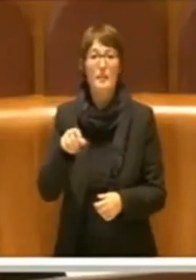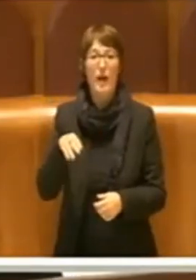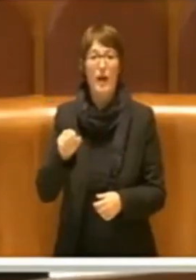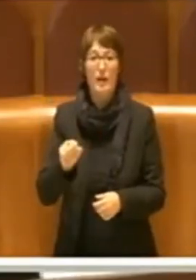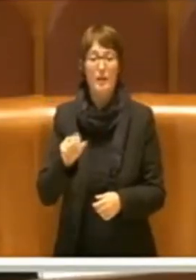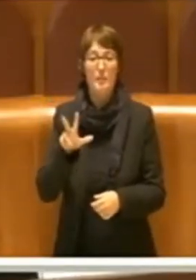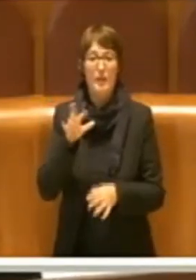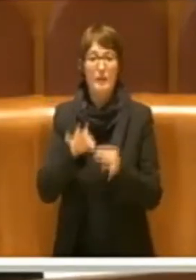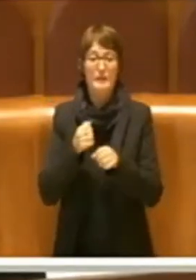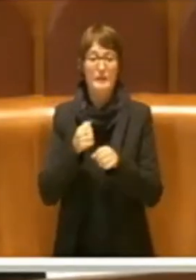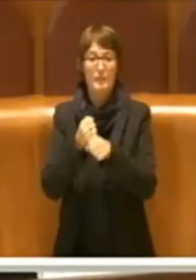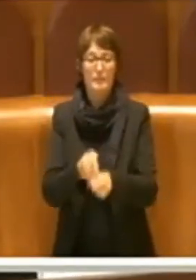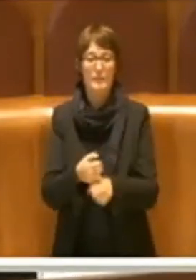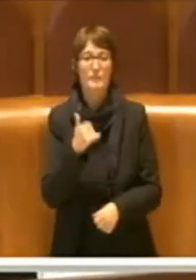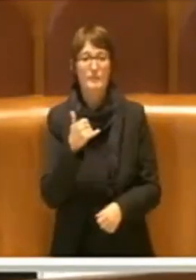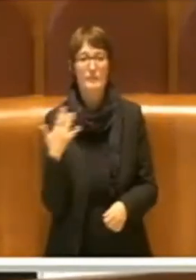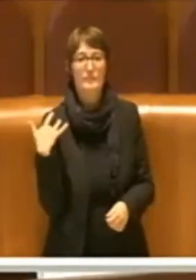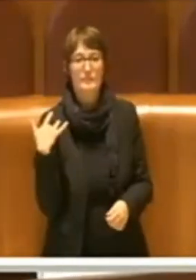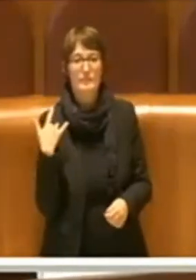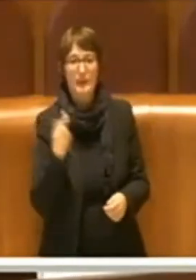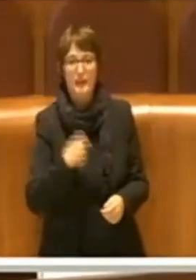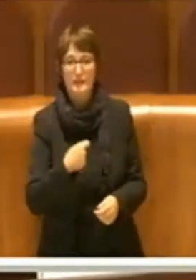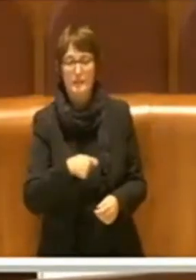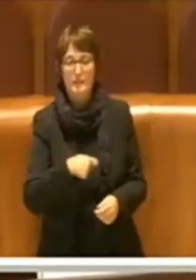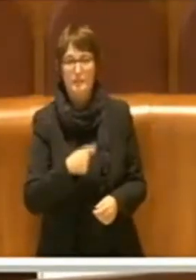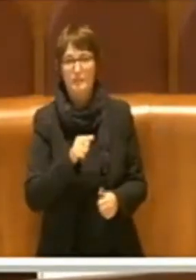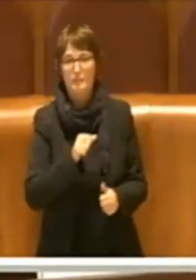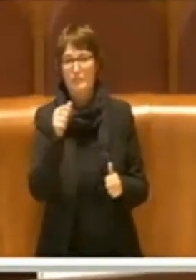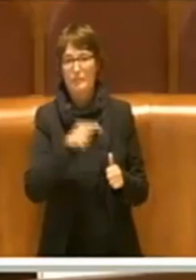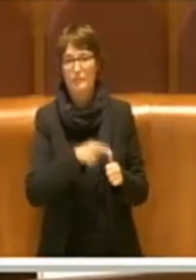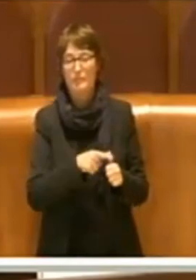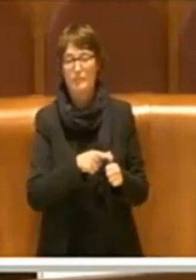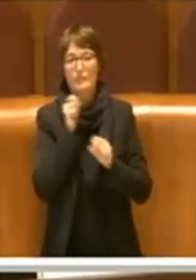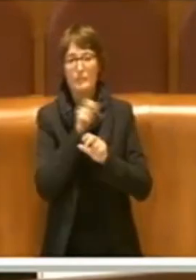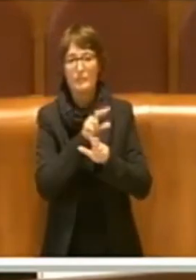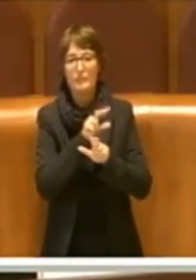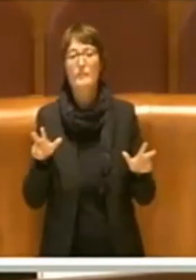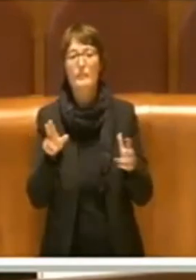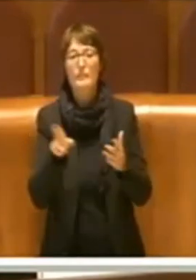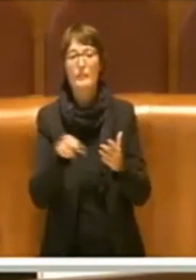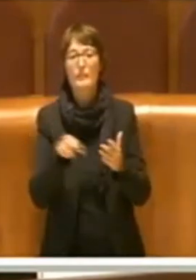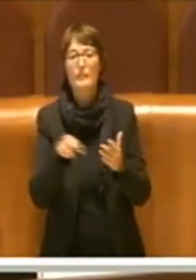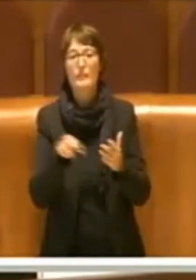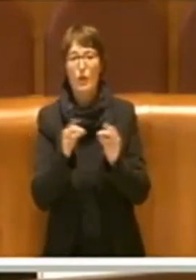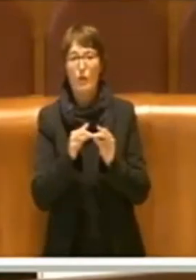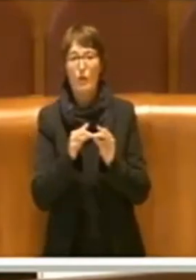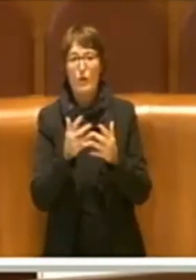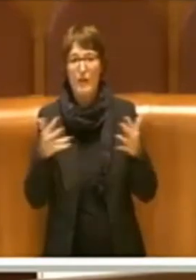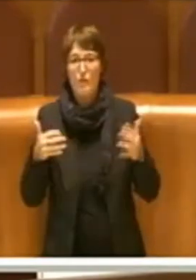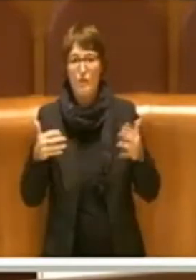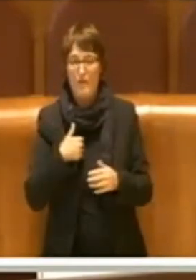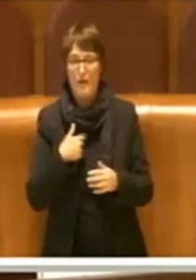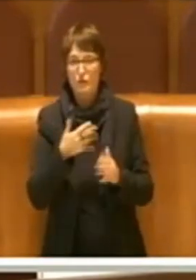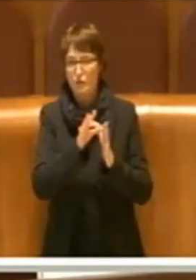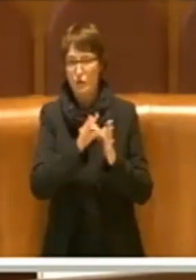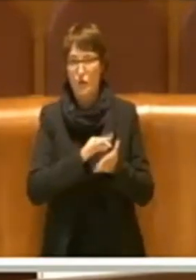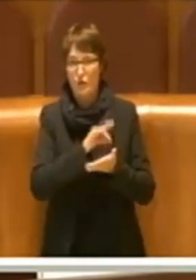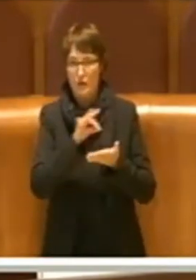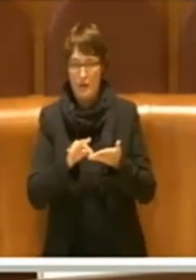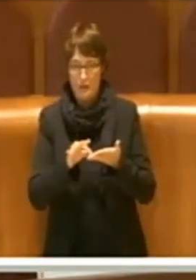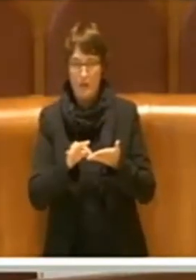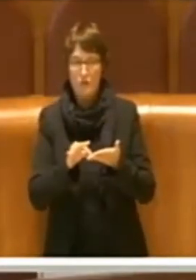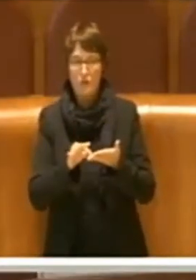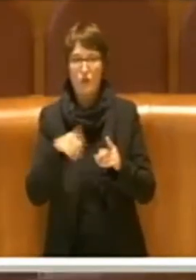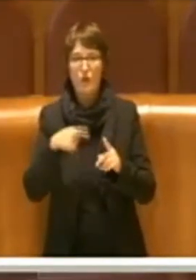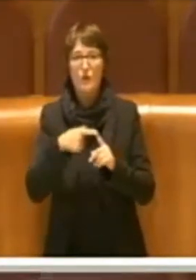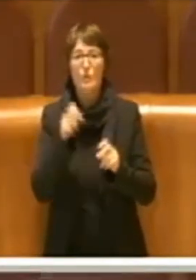Sì, grazie Presidente. Innanzitutto per dichiarare il voto favorevole della maggioranza a questo ordine del giorno, avvisare il